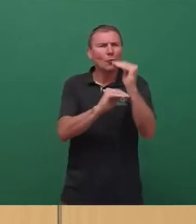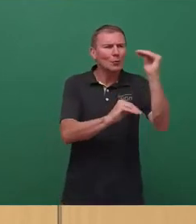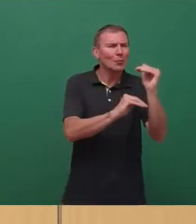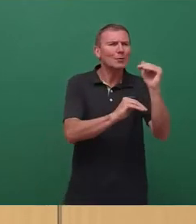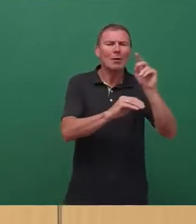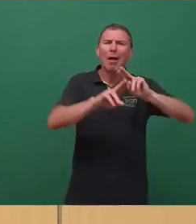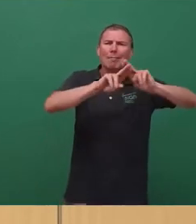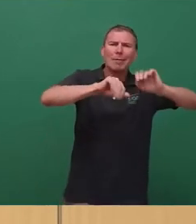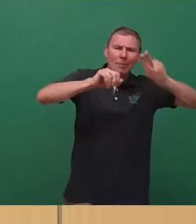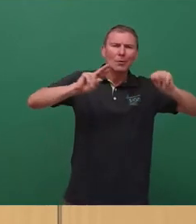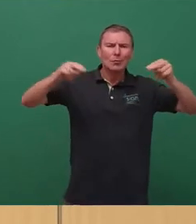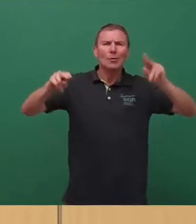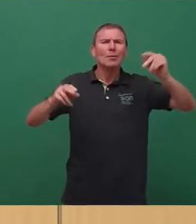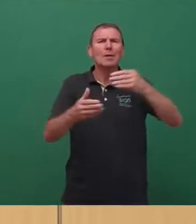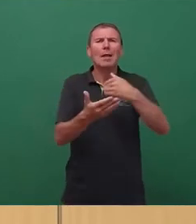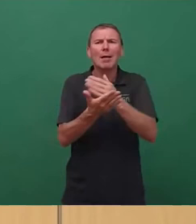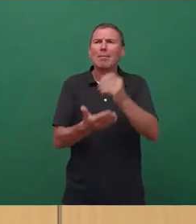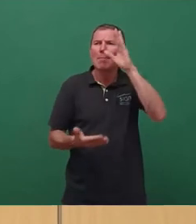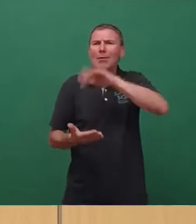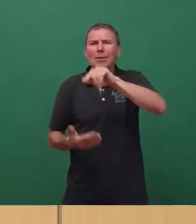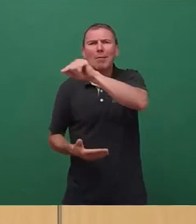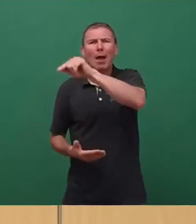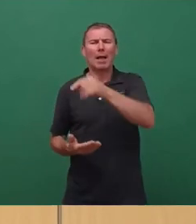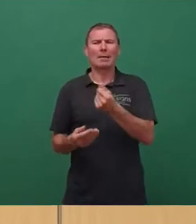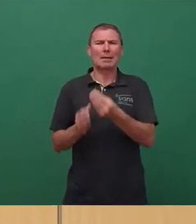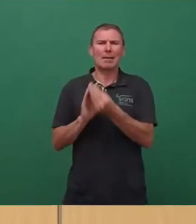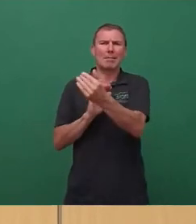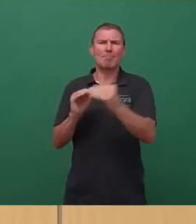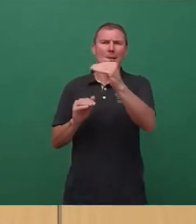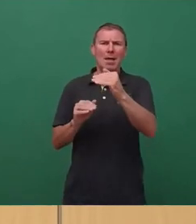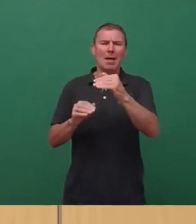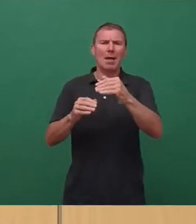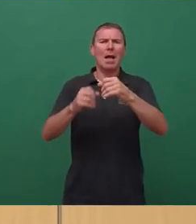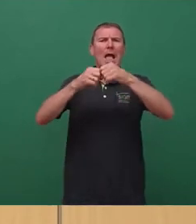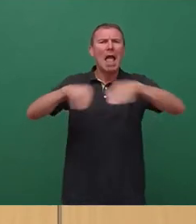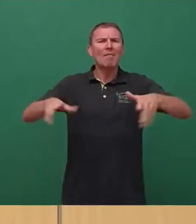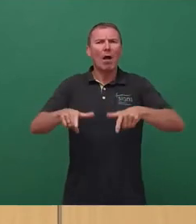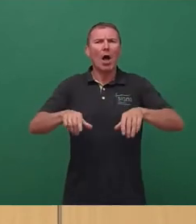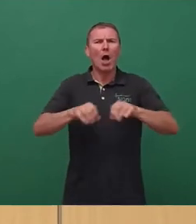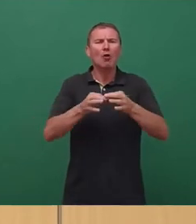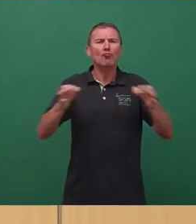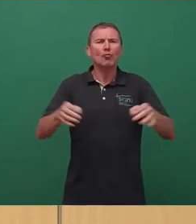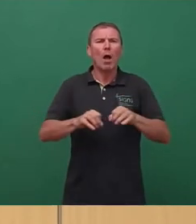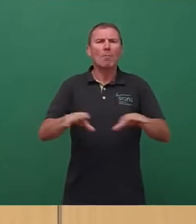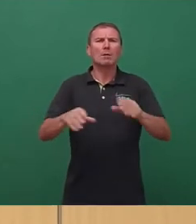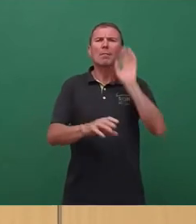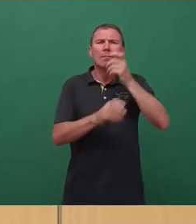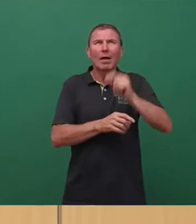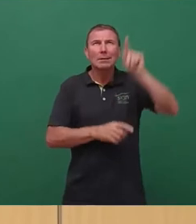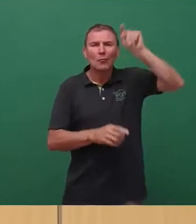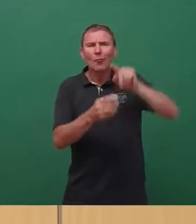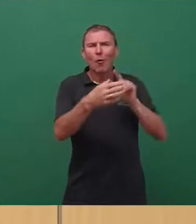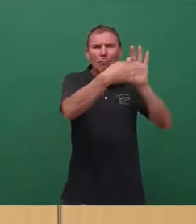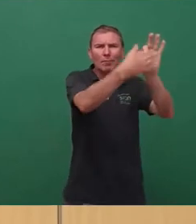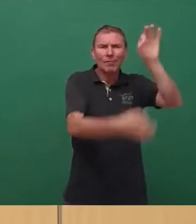Verteilung, ob das jetzt der Bildungsbereich gewesen ist oder auch die Infrastrukturnahmen, Maßnahmen für den Fernsehturm. Alles